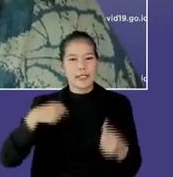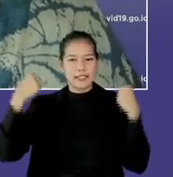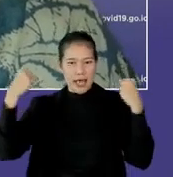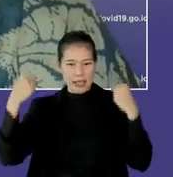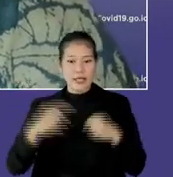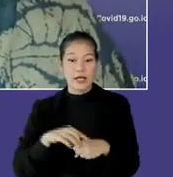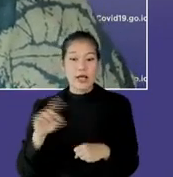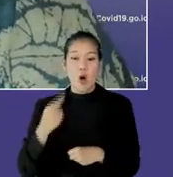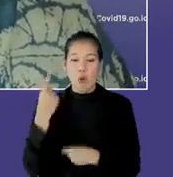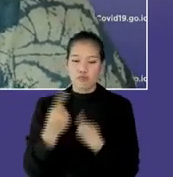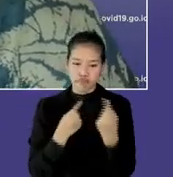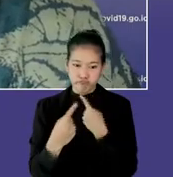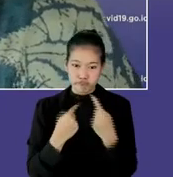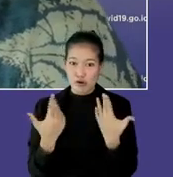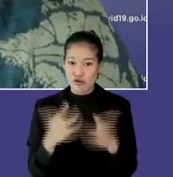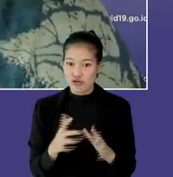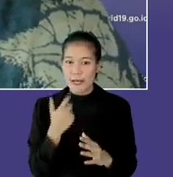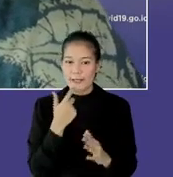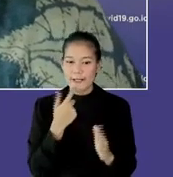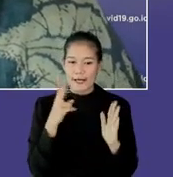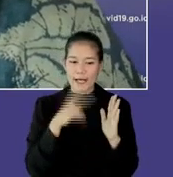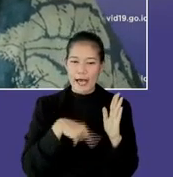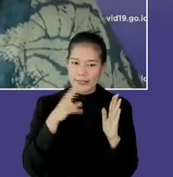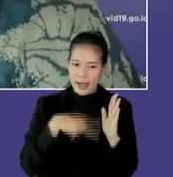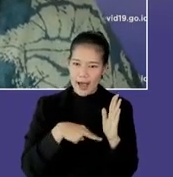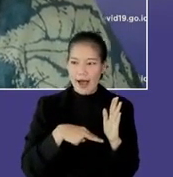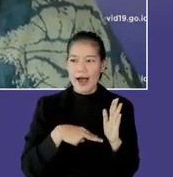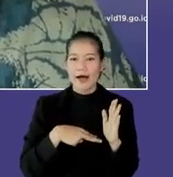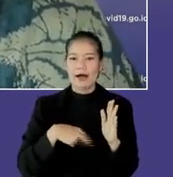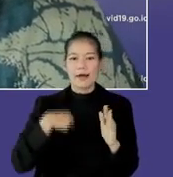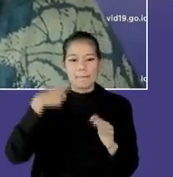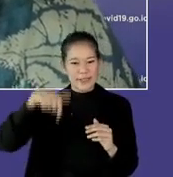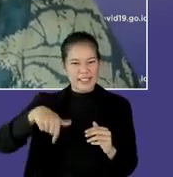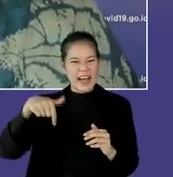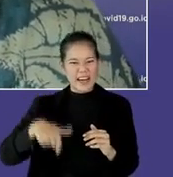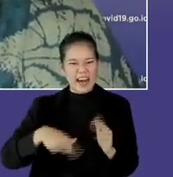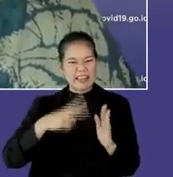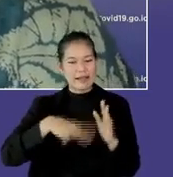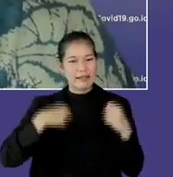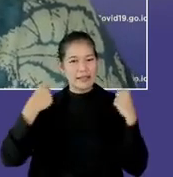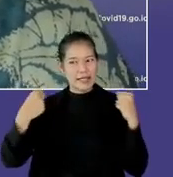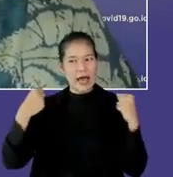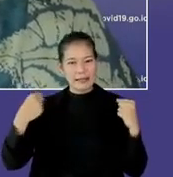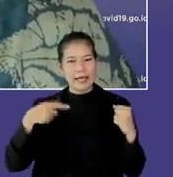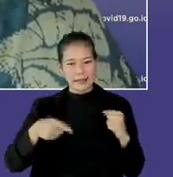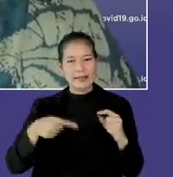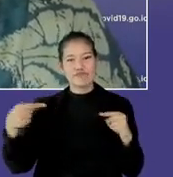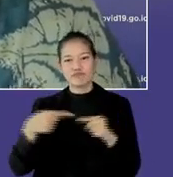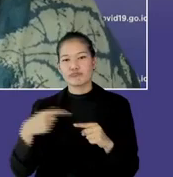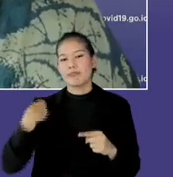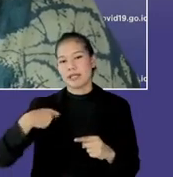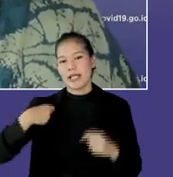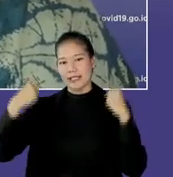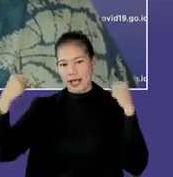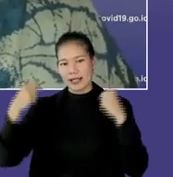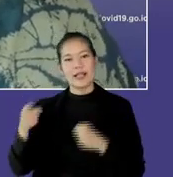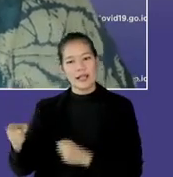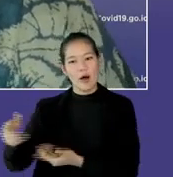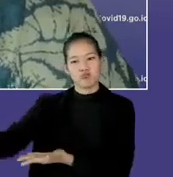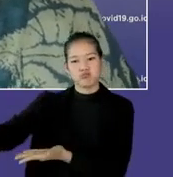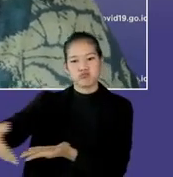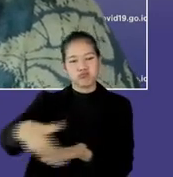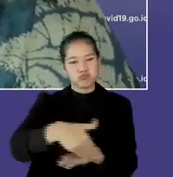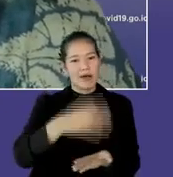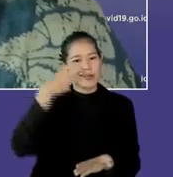Dari awal kita sudah diskusi ya, Dr. Rula terkait dengan data, saat ini memang wali data kesehatan adalah Kementerian Kesehatan. Mereka mengimpulkan data